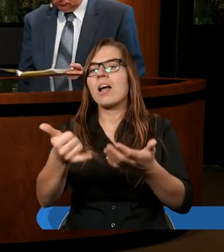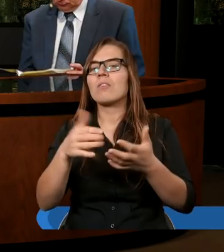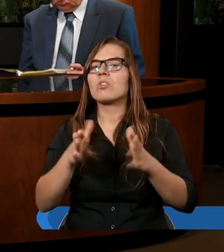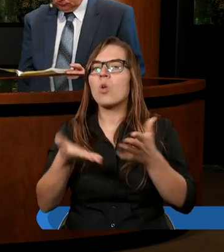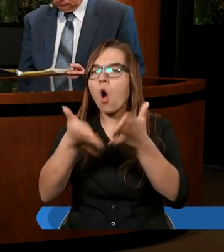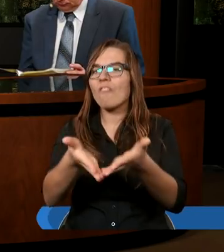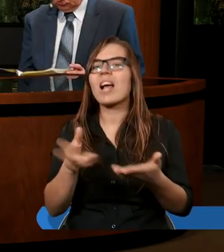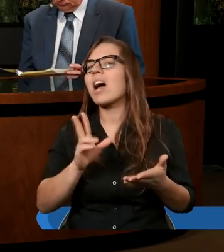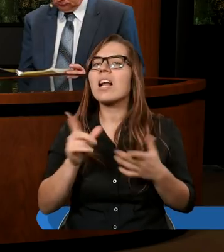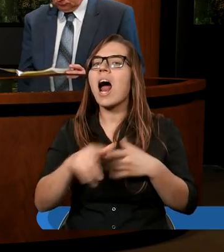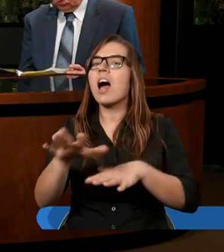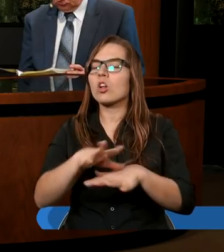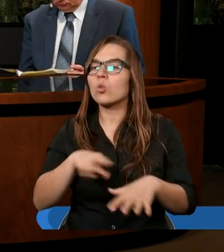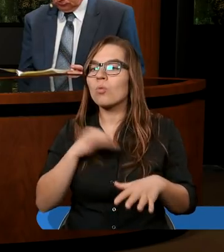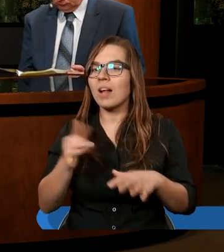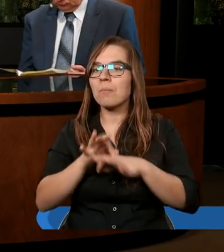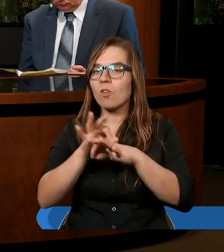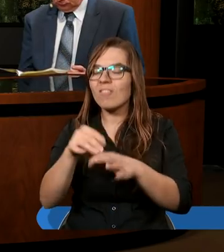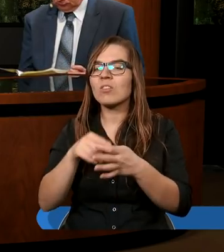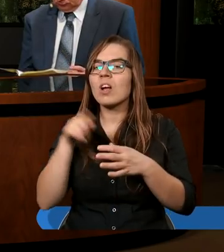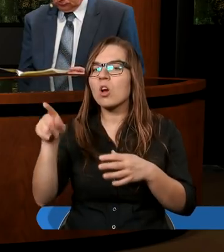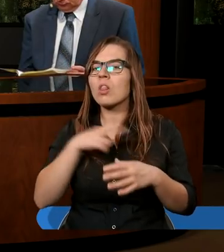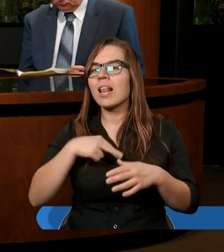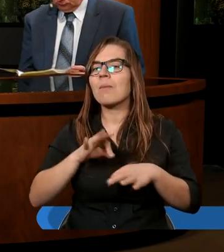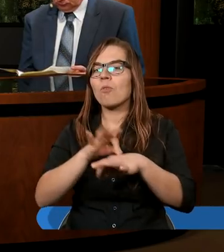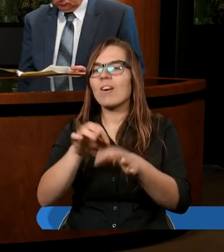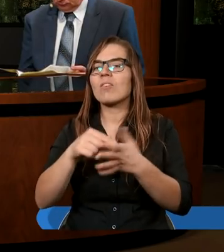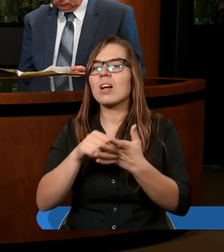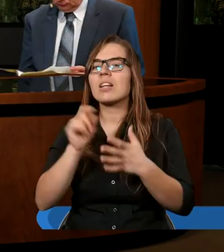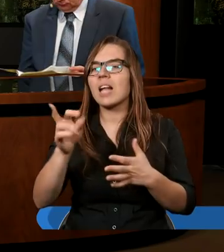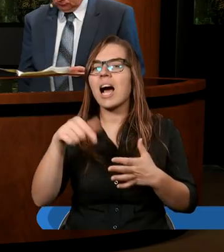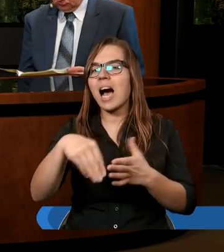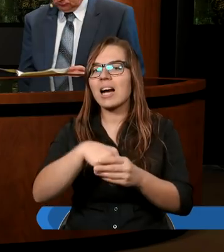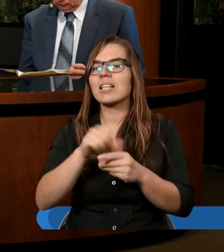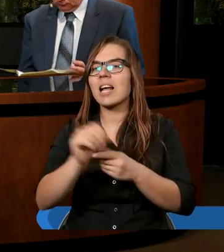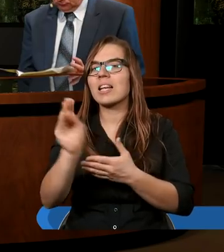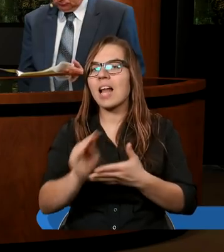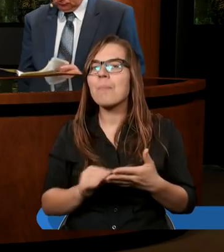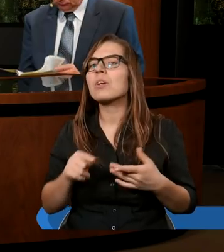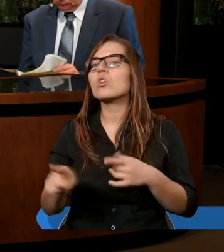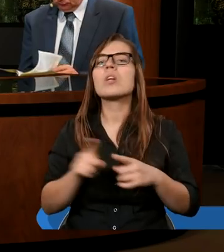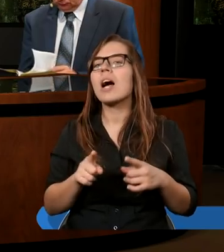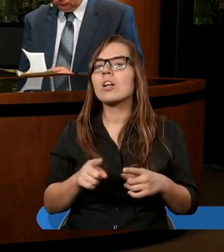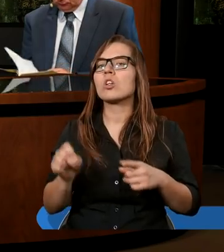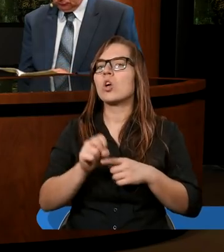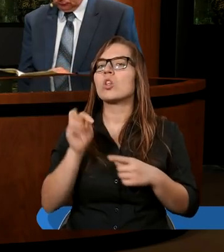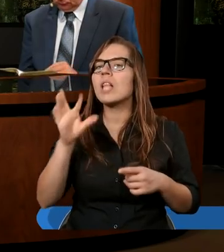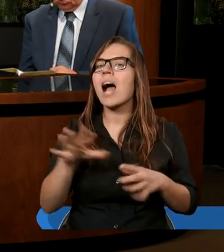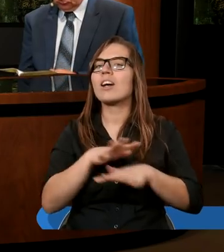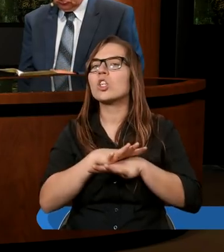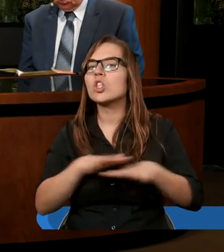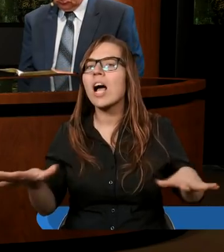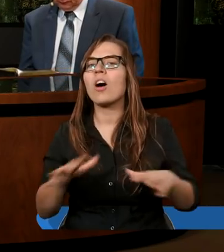Ale wiem, że kiedy Duch Święty prowadzi, to On właśnie nas prowadzi dokładnie tak, jak tu jest napisane. Czyli do takiej